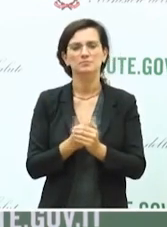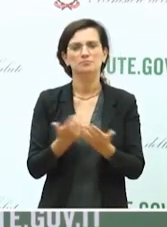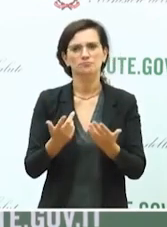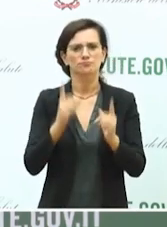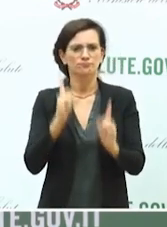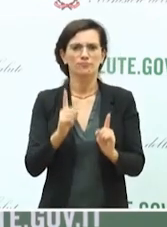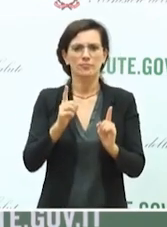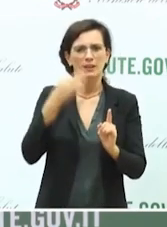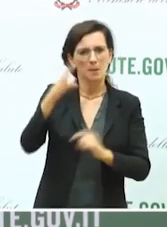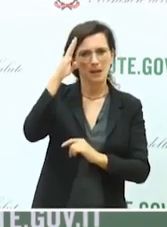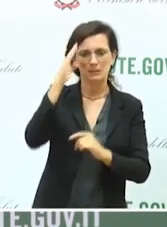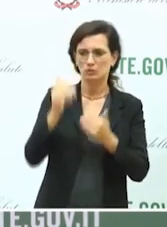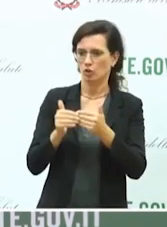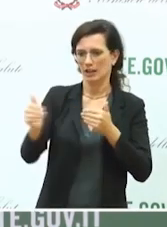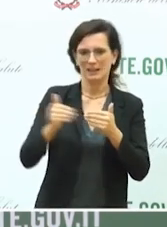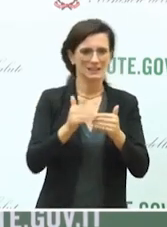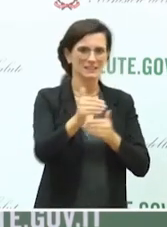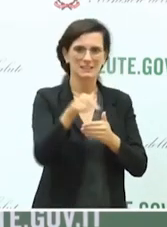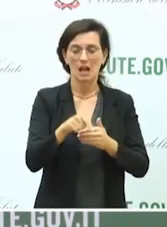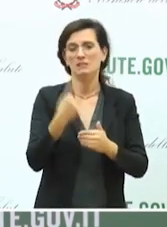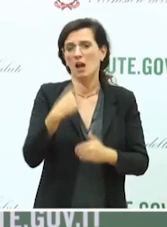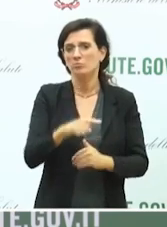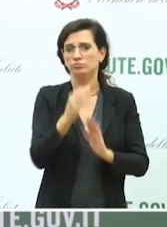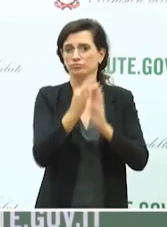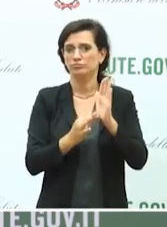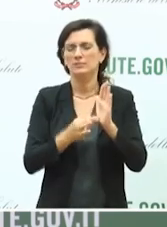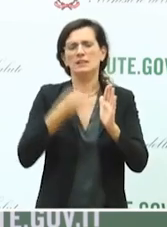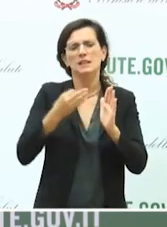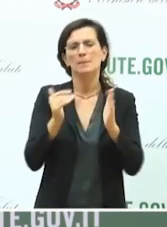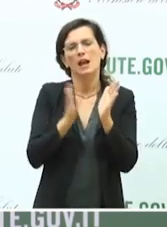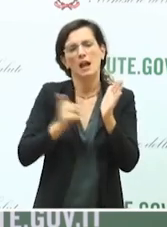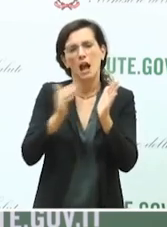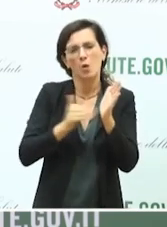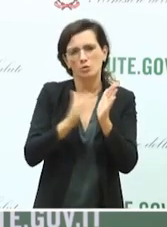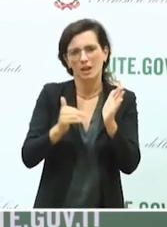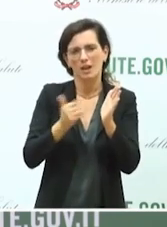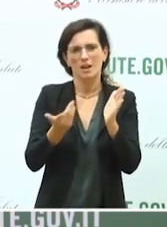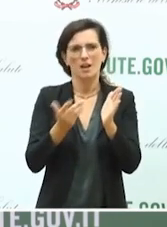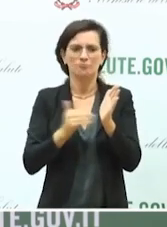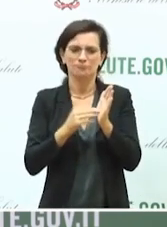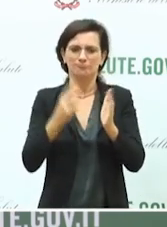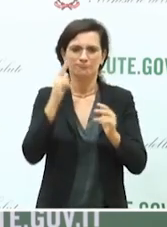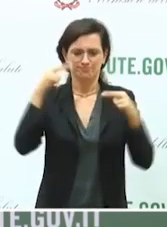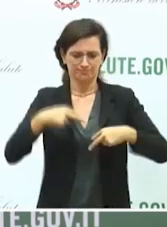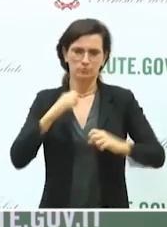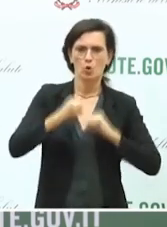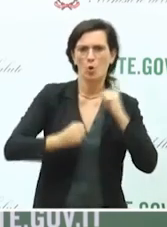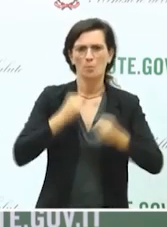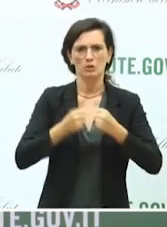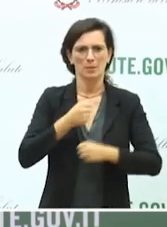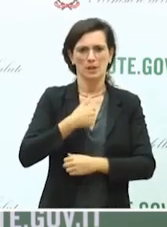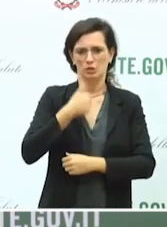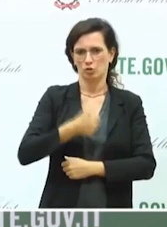un certo distanziamento sociale quindi c'è una cautela e una prudenza nei comportamenti individuali che